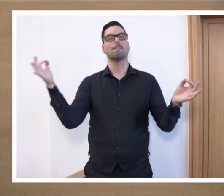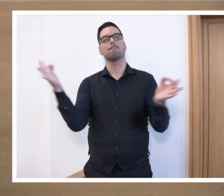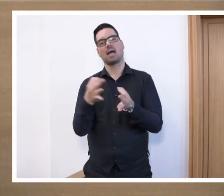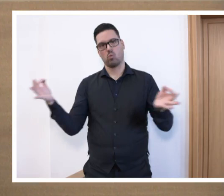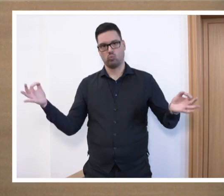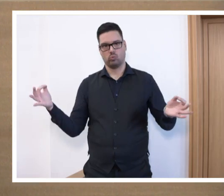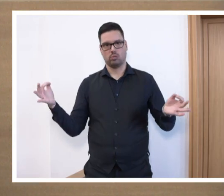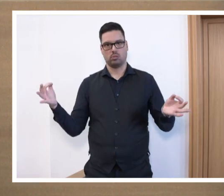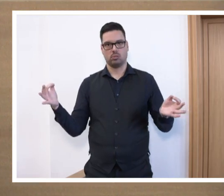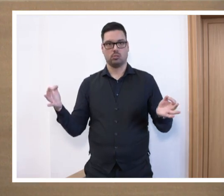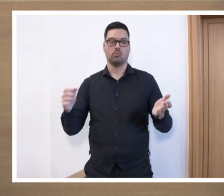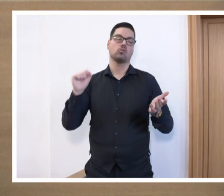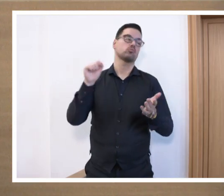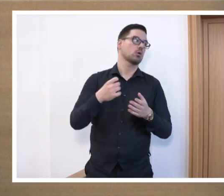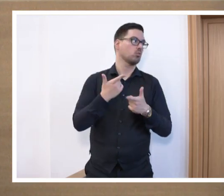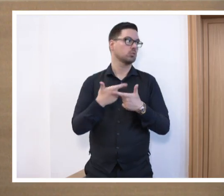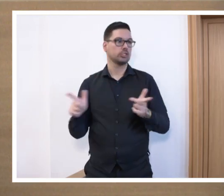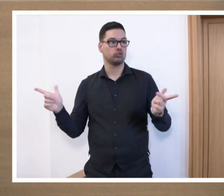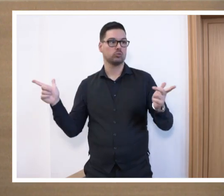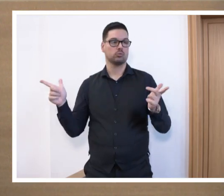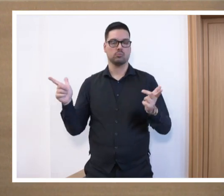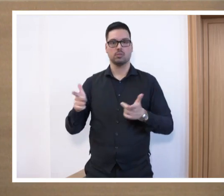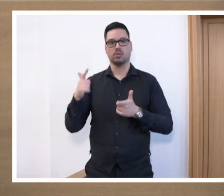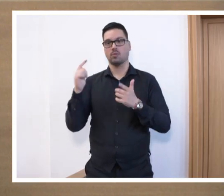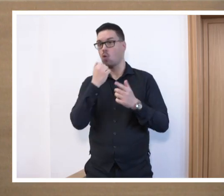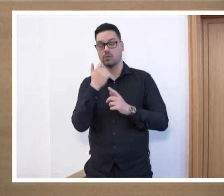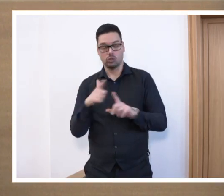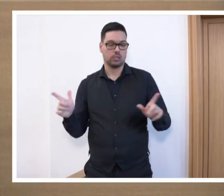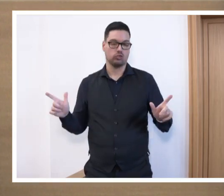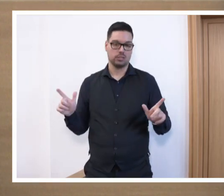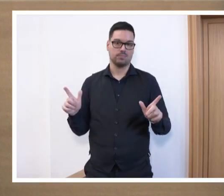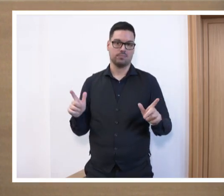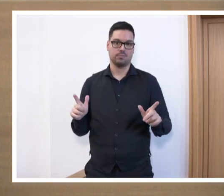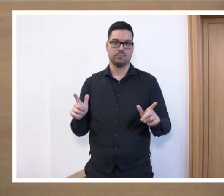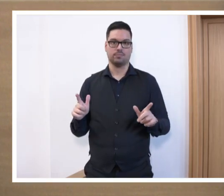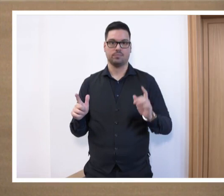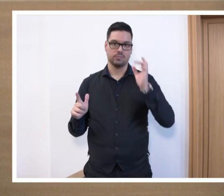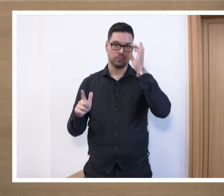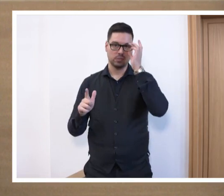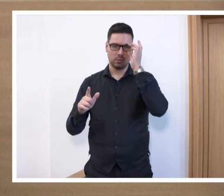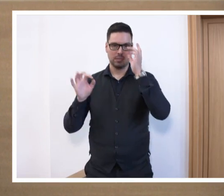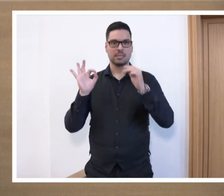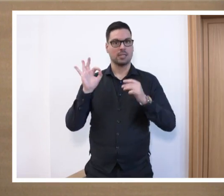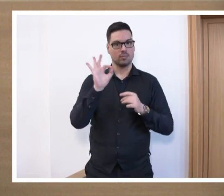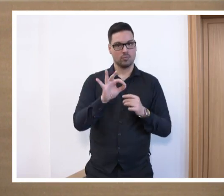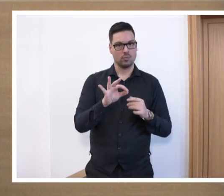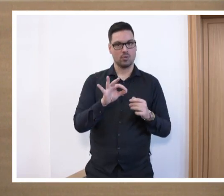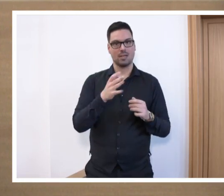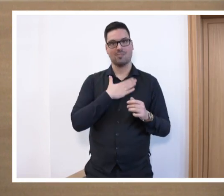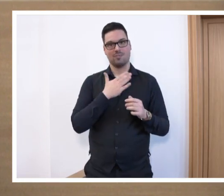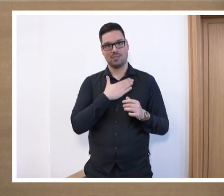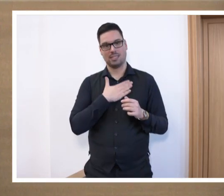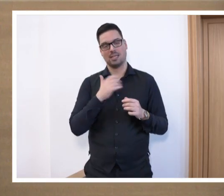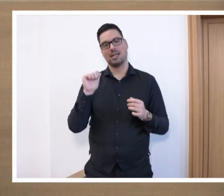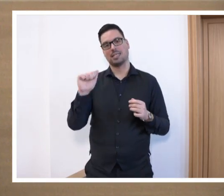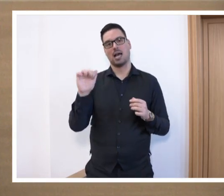alles sein, kann aber auch sein, dass es nicht so ist, hoffentlich ist es nicht so, aber das führt dann dazu, dass wir als